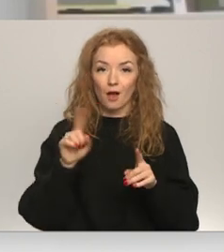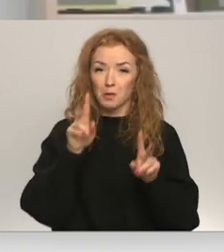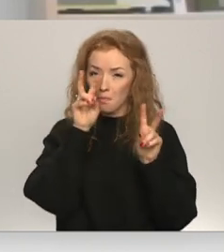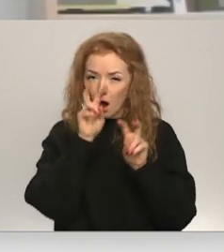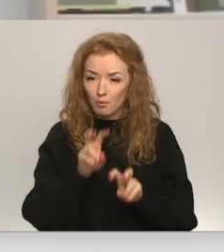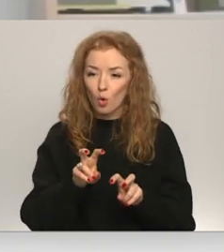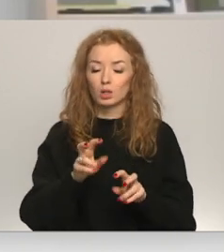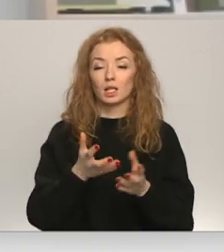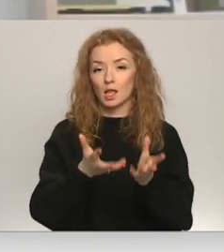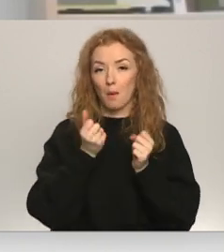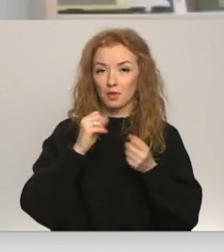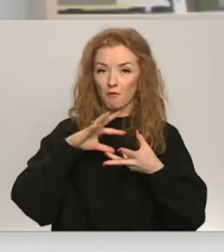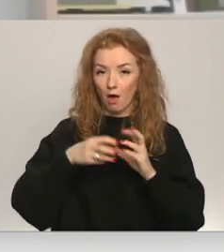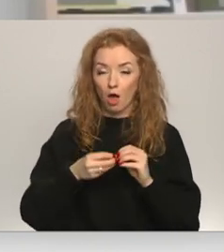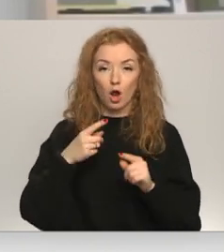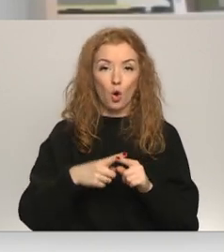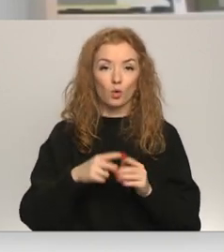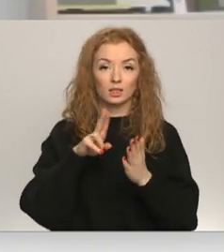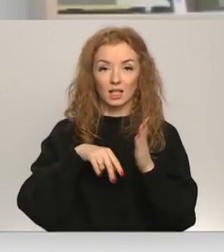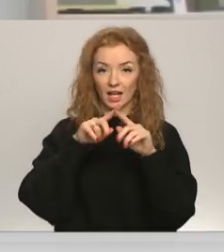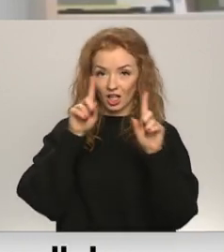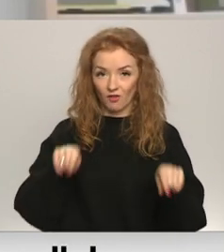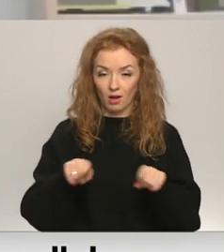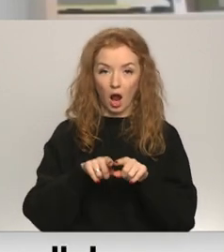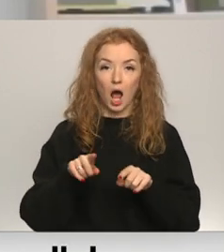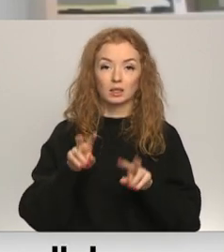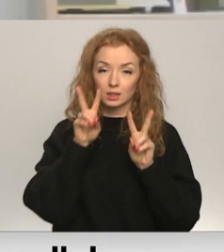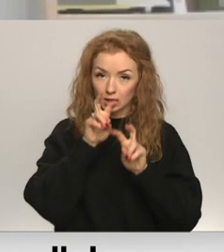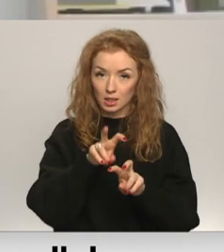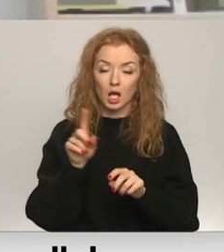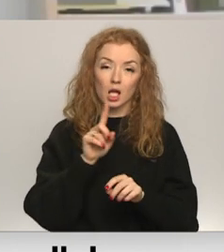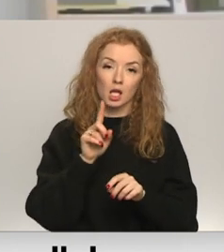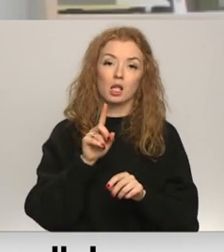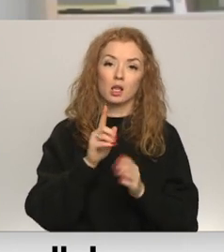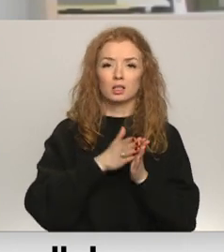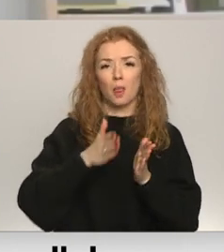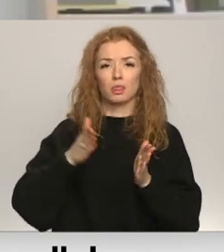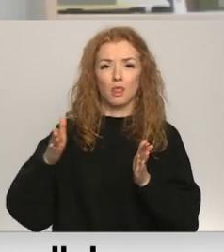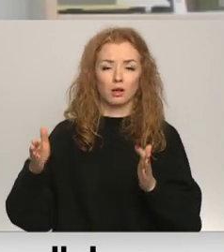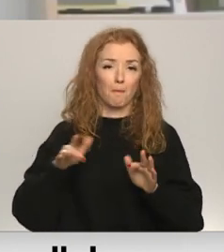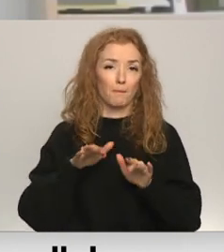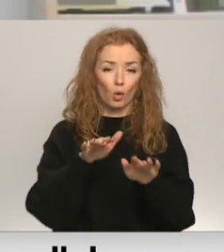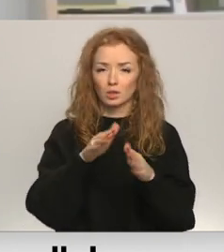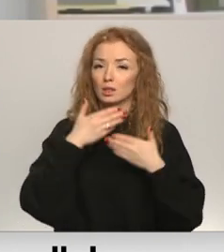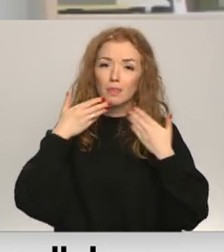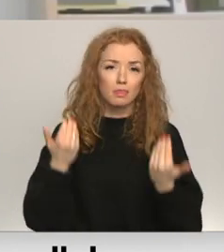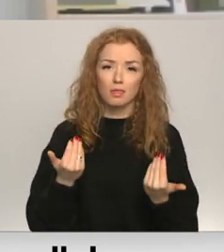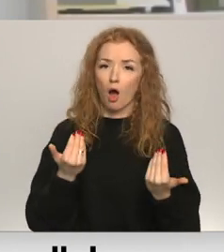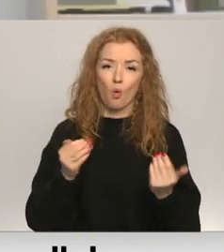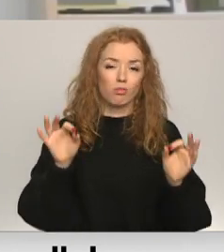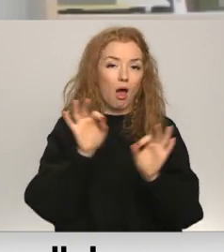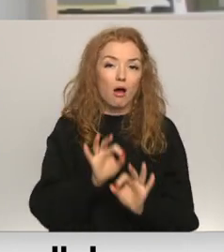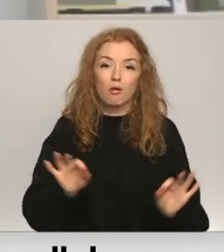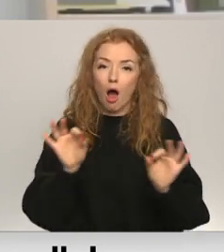un ņemt vērā. Certifikācija ir diezgan standartizēts process. Mums šobrīd nav